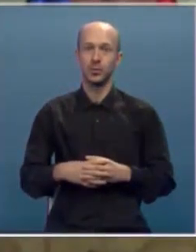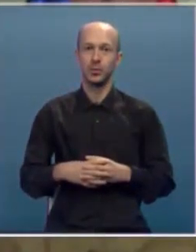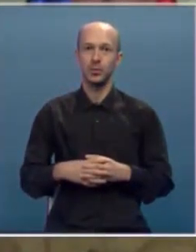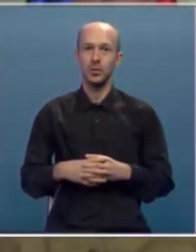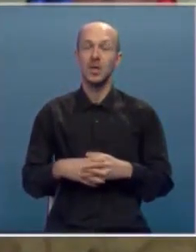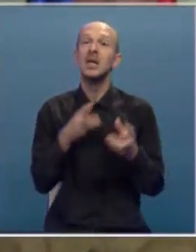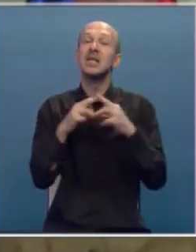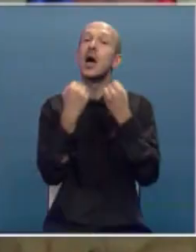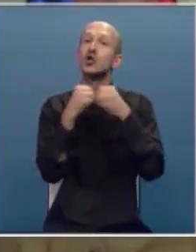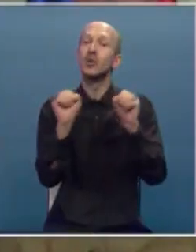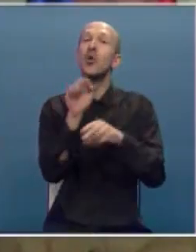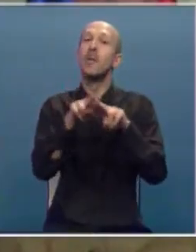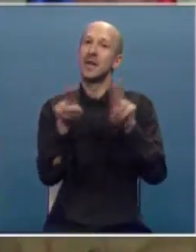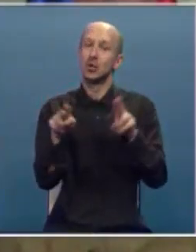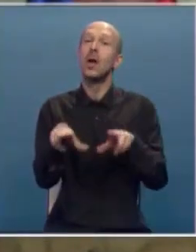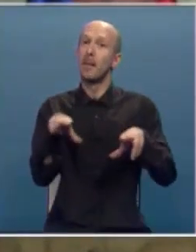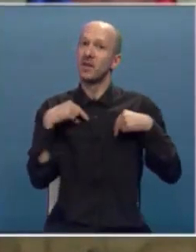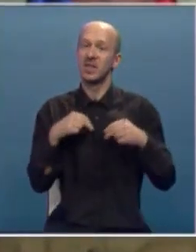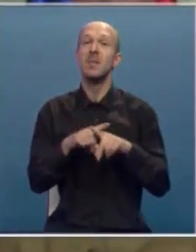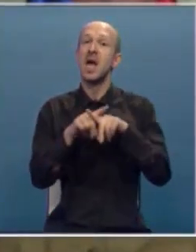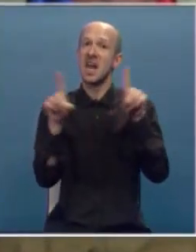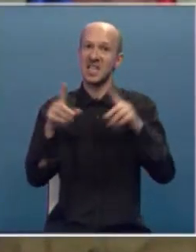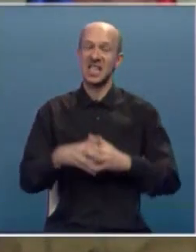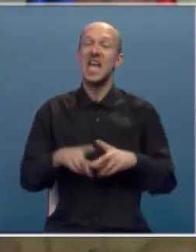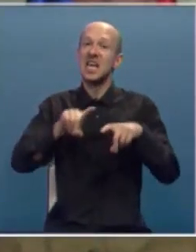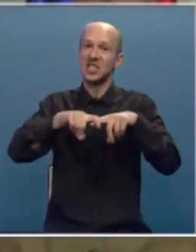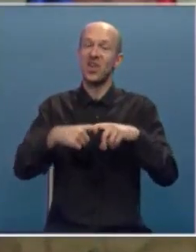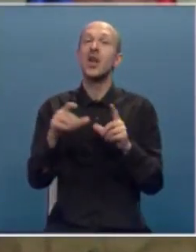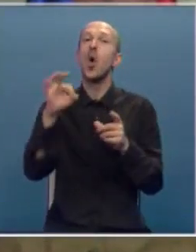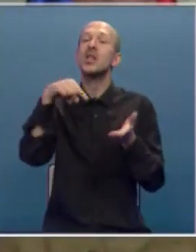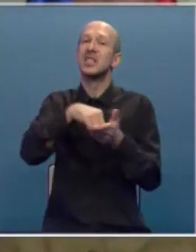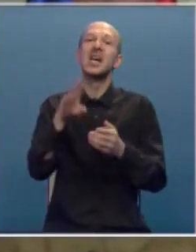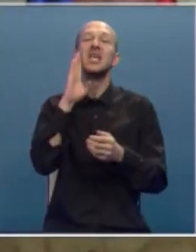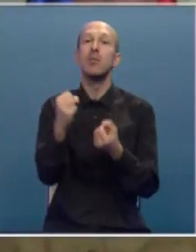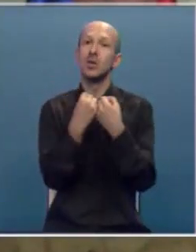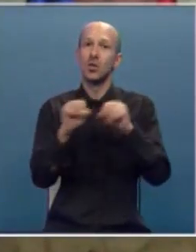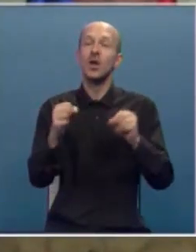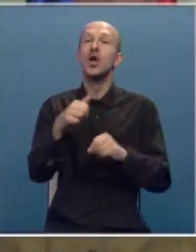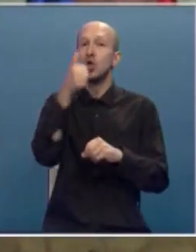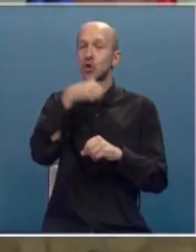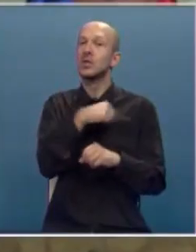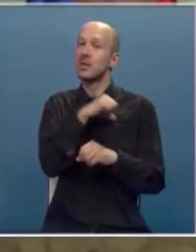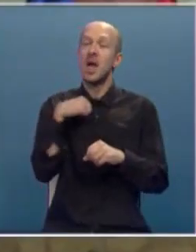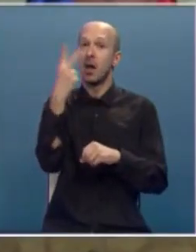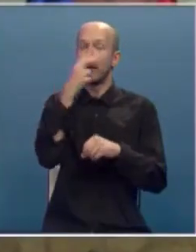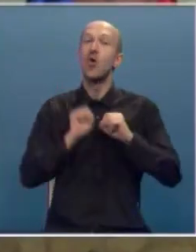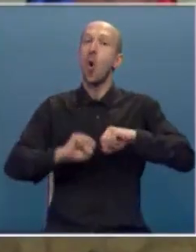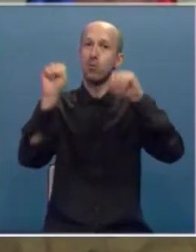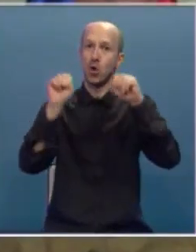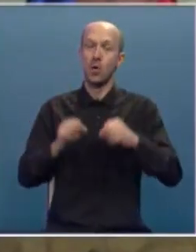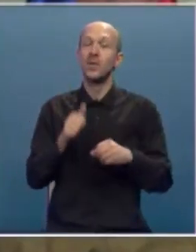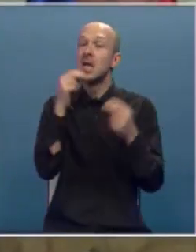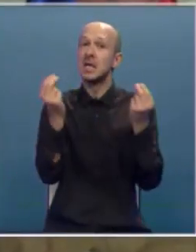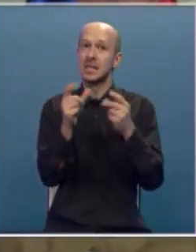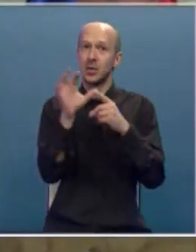Za oslobađajuću presudu da prihvatim razne stvari u centralizaciji Bosne i Hercegovine što sam ja naravno odbio. I